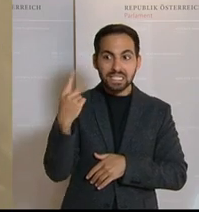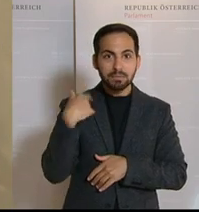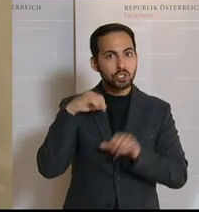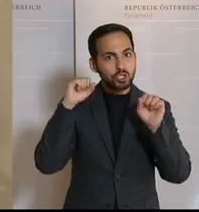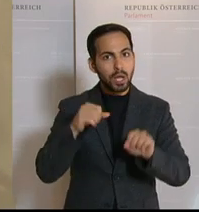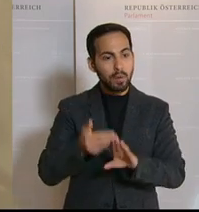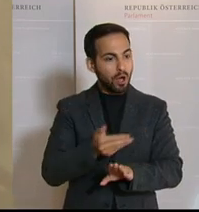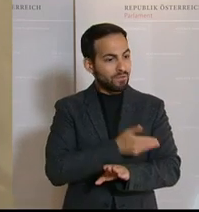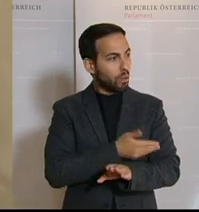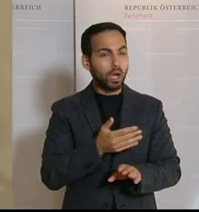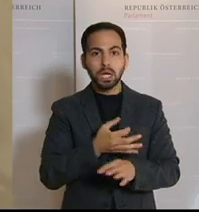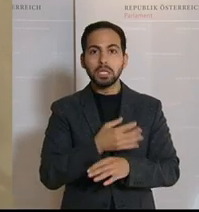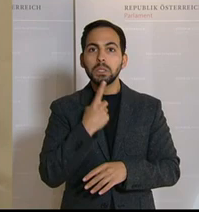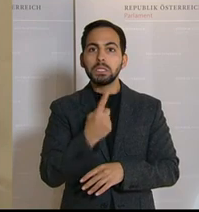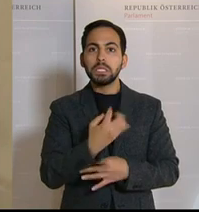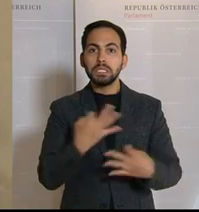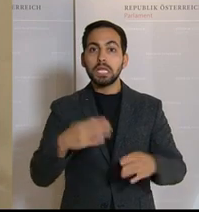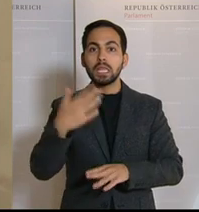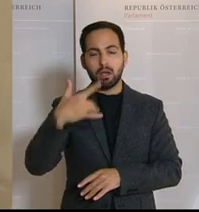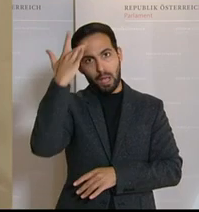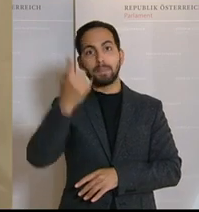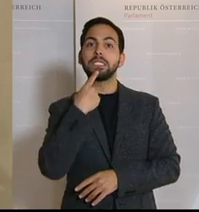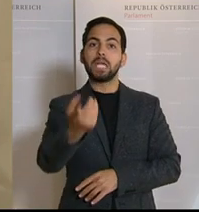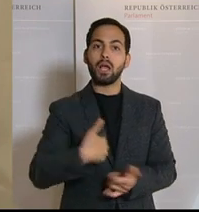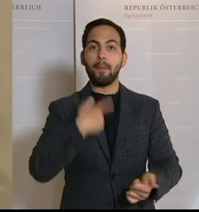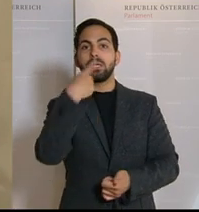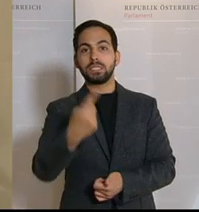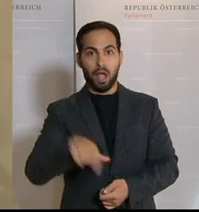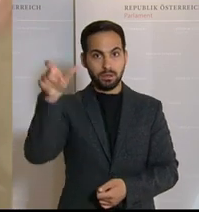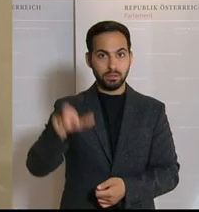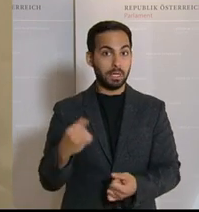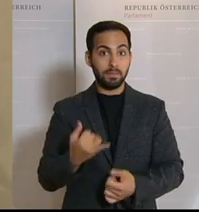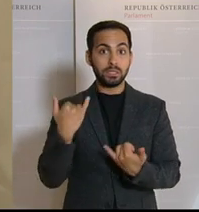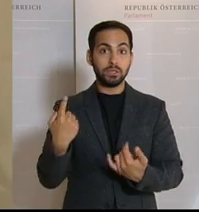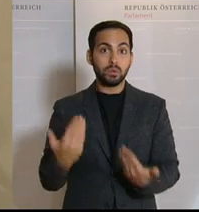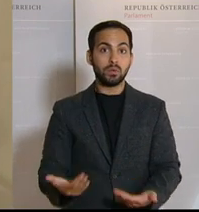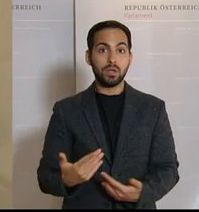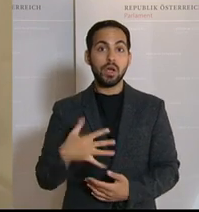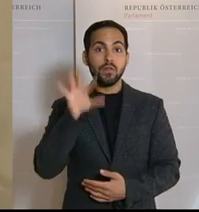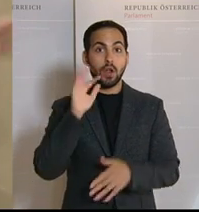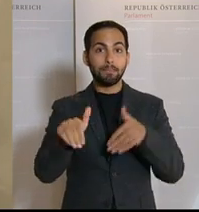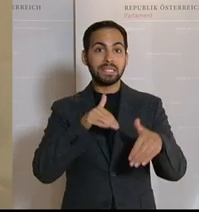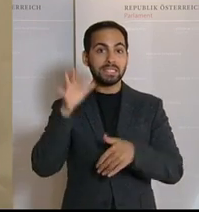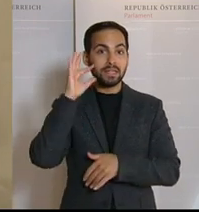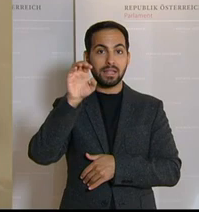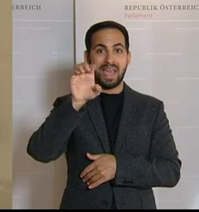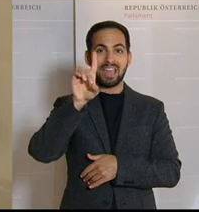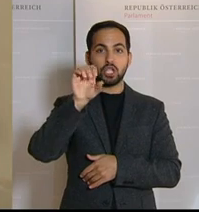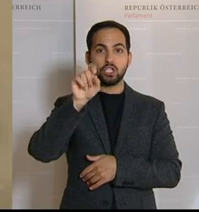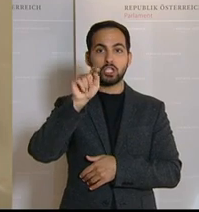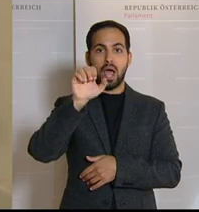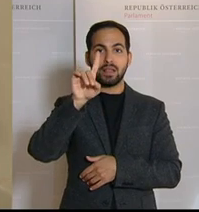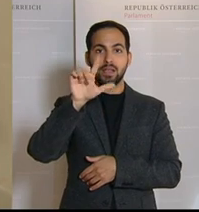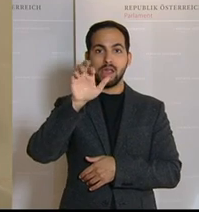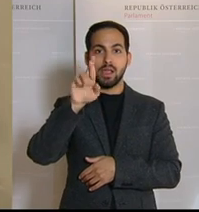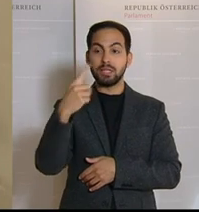ist. Vorher sagt sie nichts, aber hinten nach ist sie immer die Gescheite und erzählt uns allen, was super gewesen wäre, die Frau Ministerin Edstadler. So, die hat letzte Woche sich